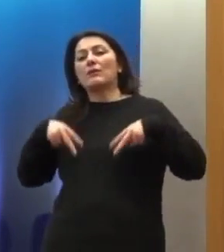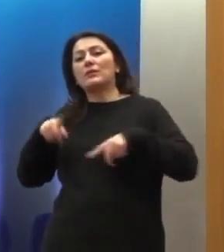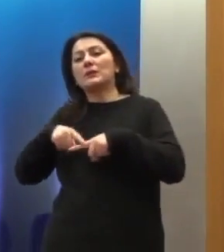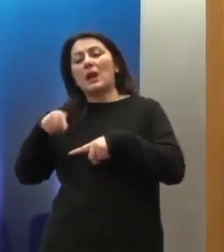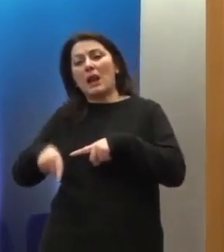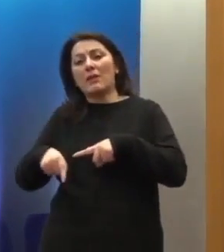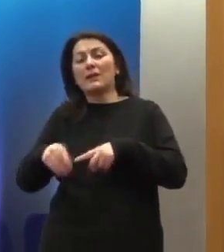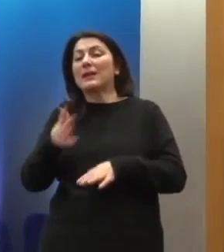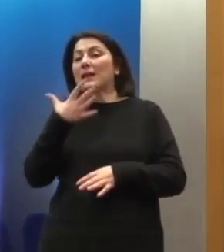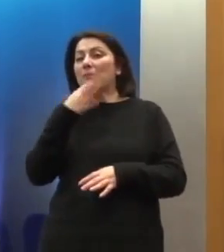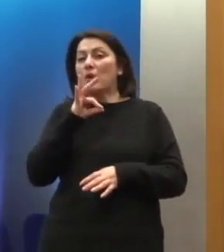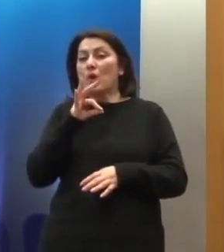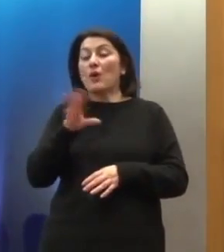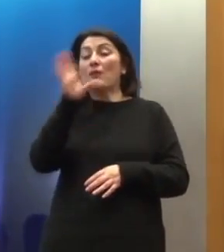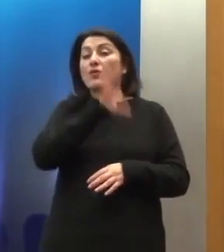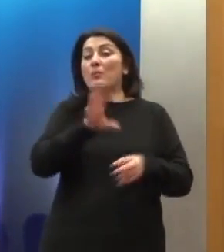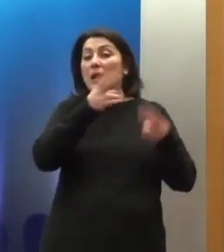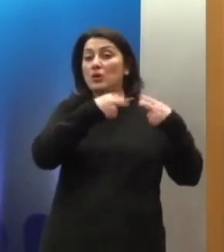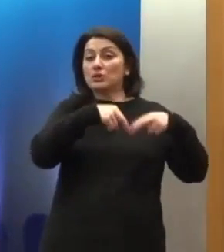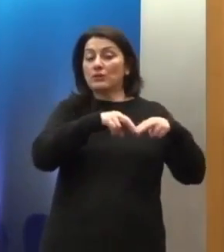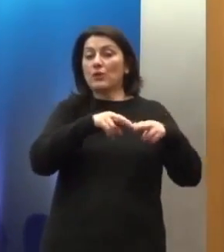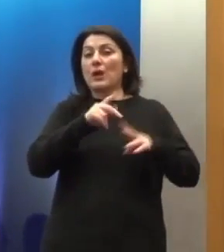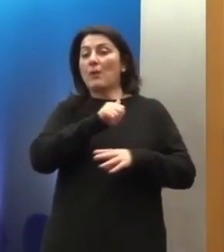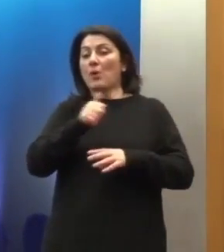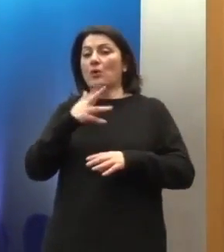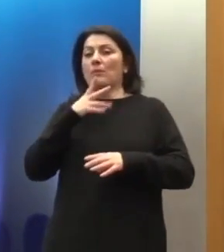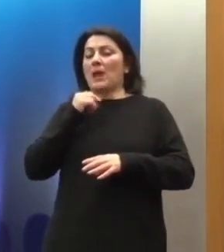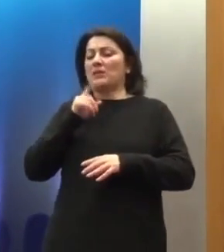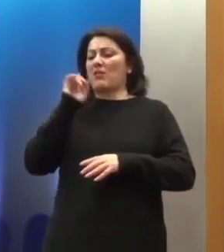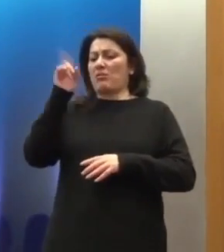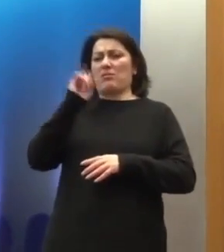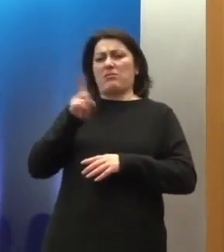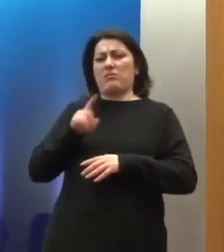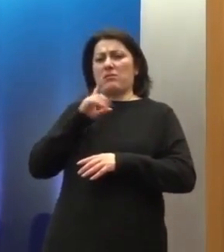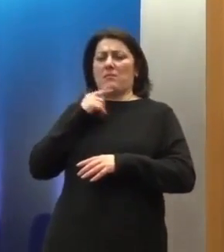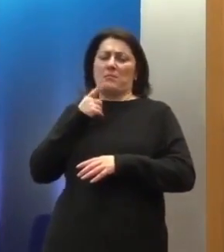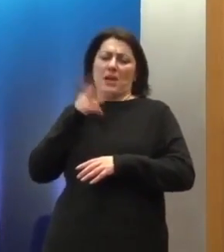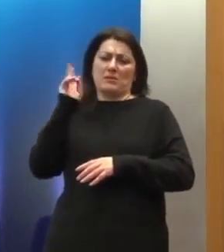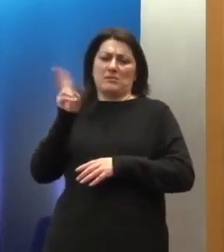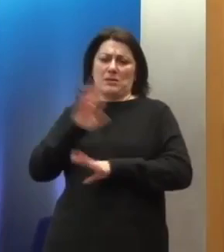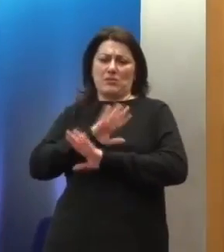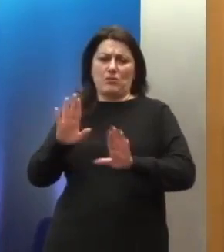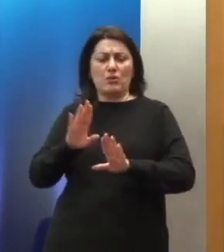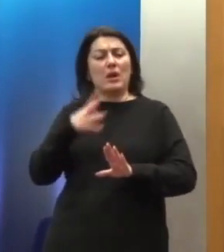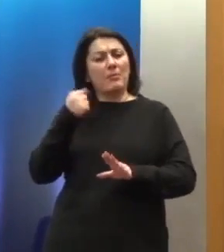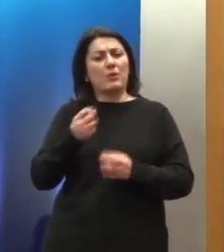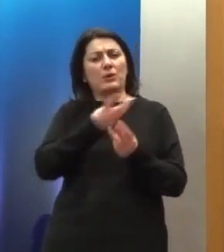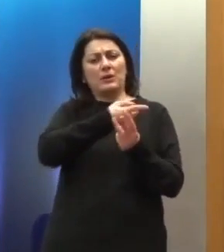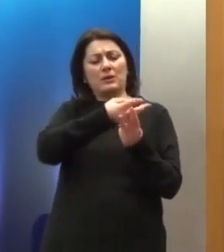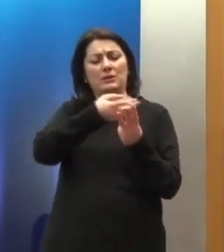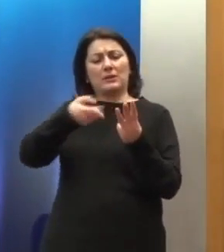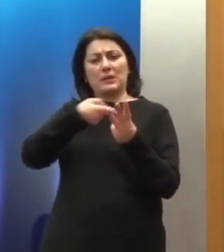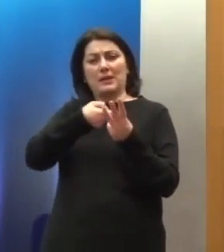λειτουργεί το Συμβούλιο της Ευρώπης δεν είναι μόνο το να κατακρίνει και να διαπιστώνει παραβιάσεις. Υπάρχουν τρία σκέλη. Το ένα είναι η